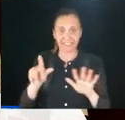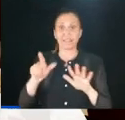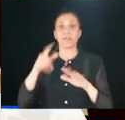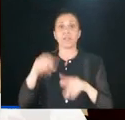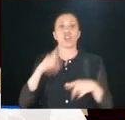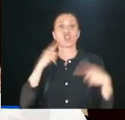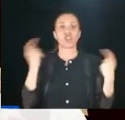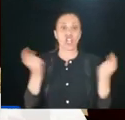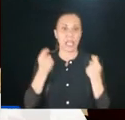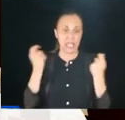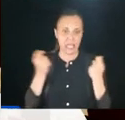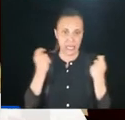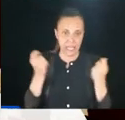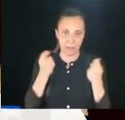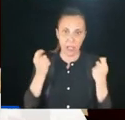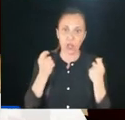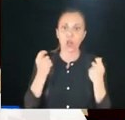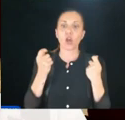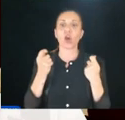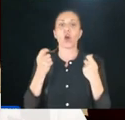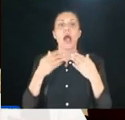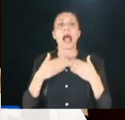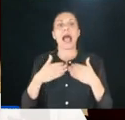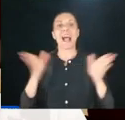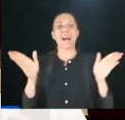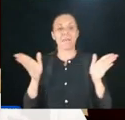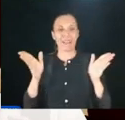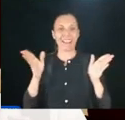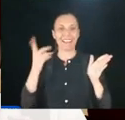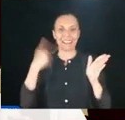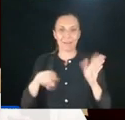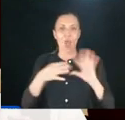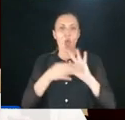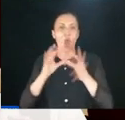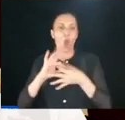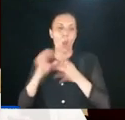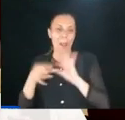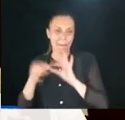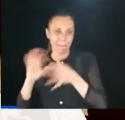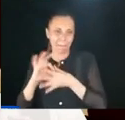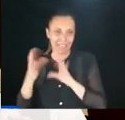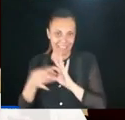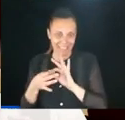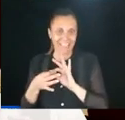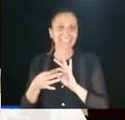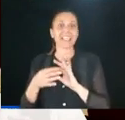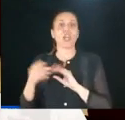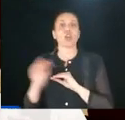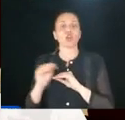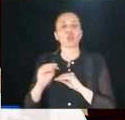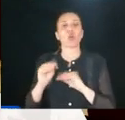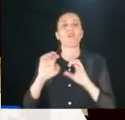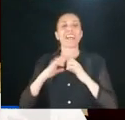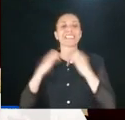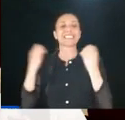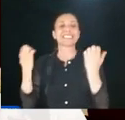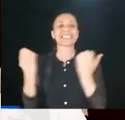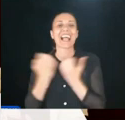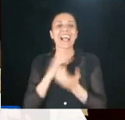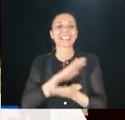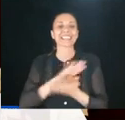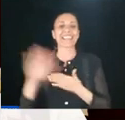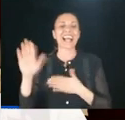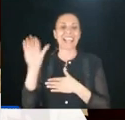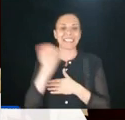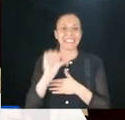si diceva che la cerimonia di apertura delle Olimpiadi si sarebbe tenuta allo